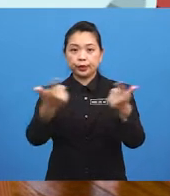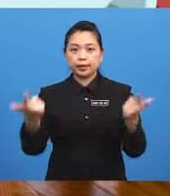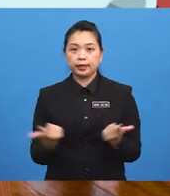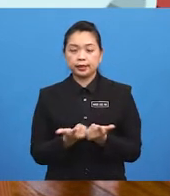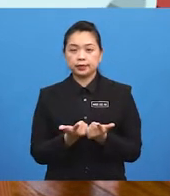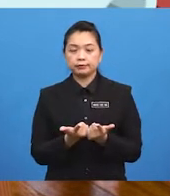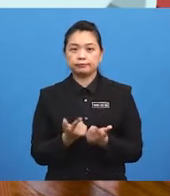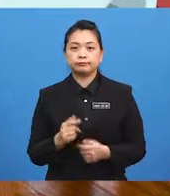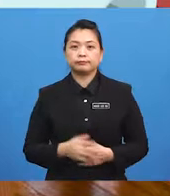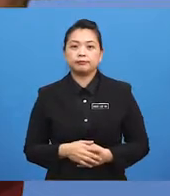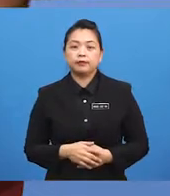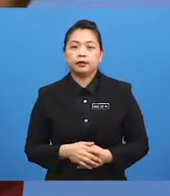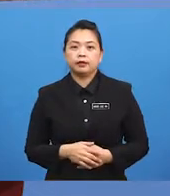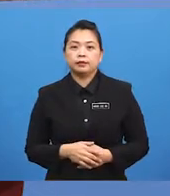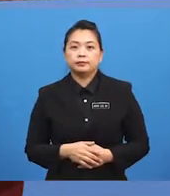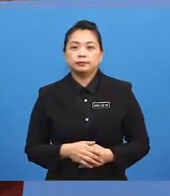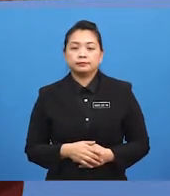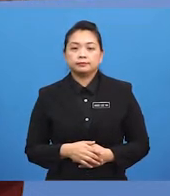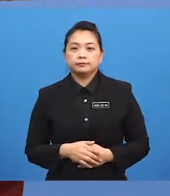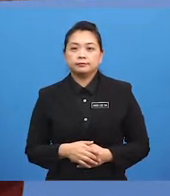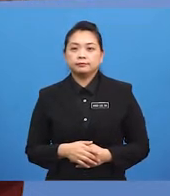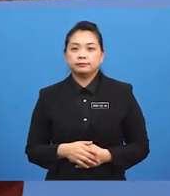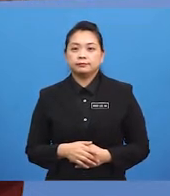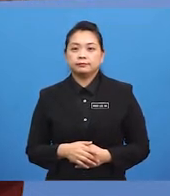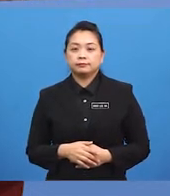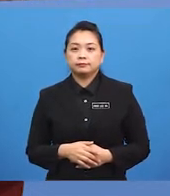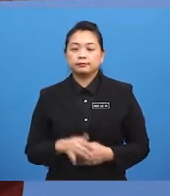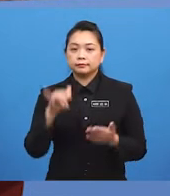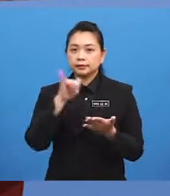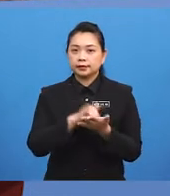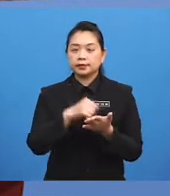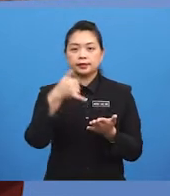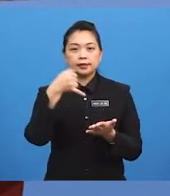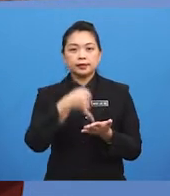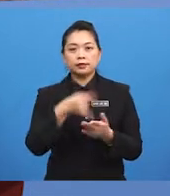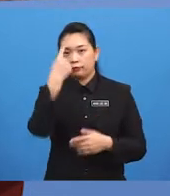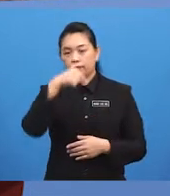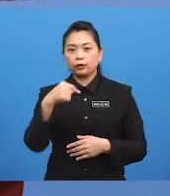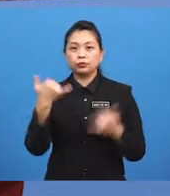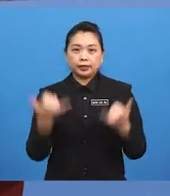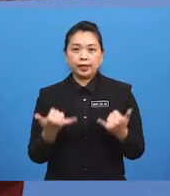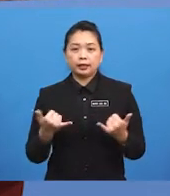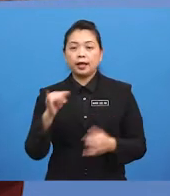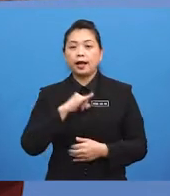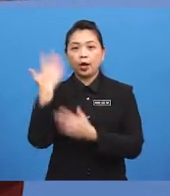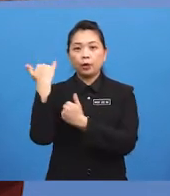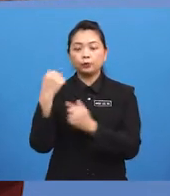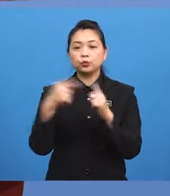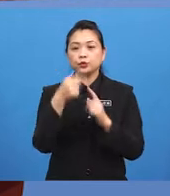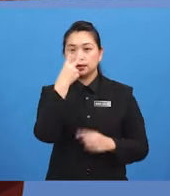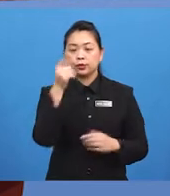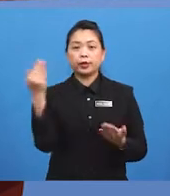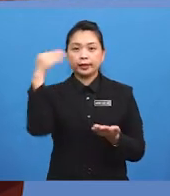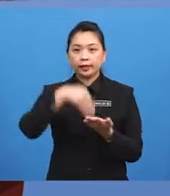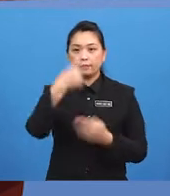of items Well then that's it for today I hope to see you